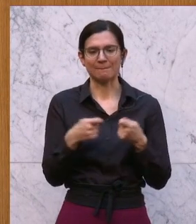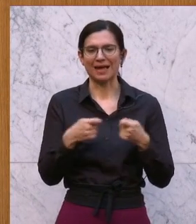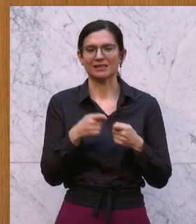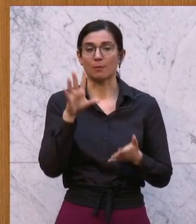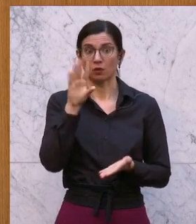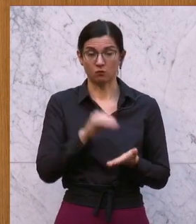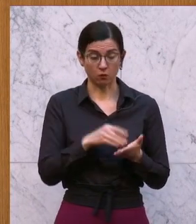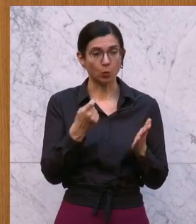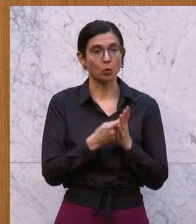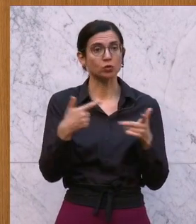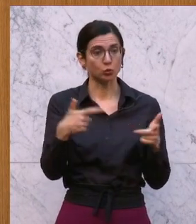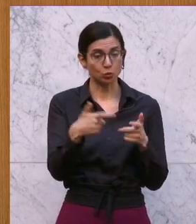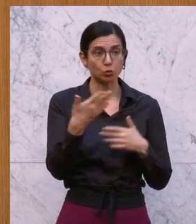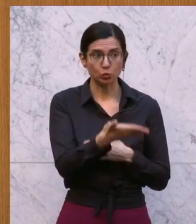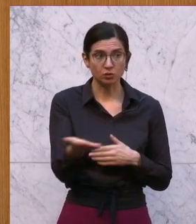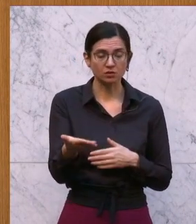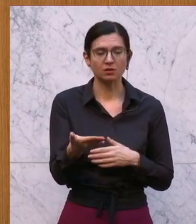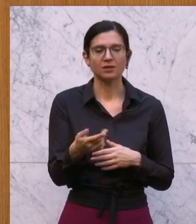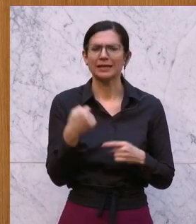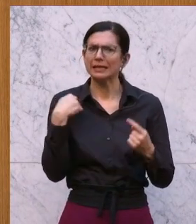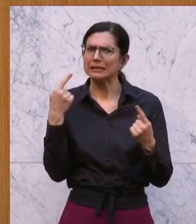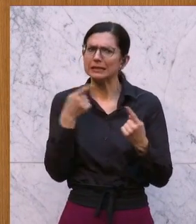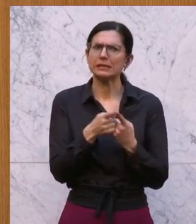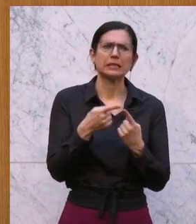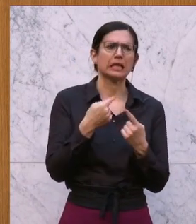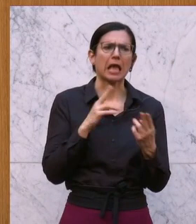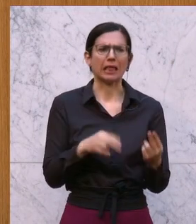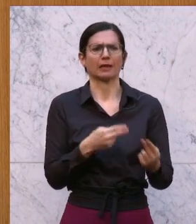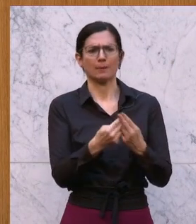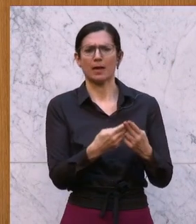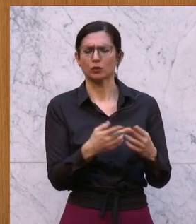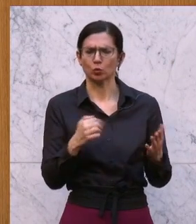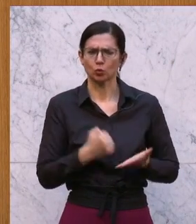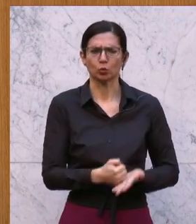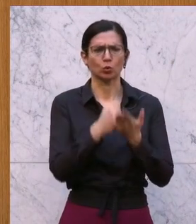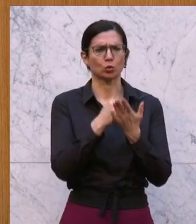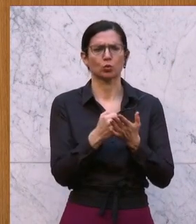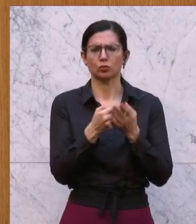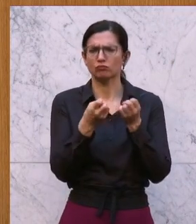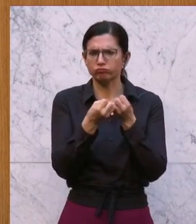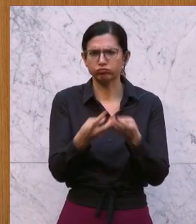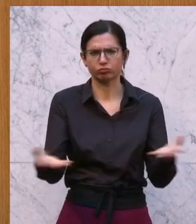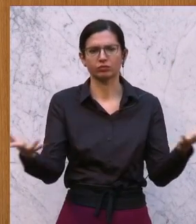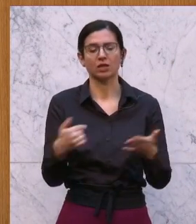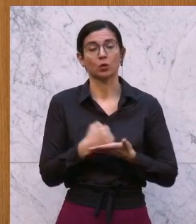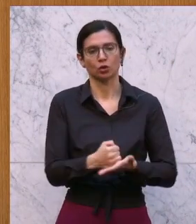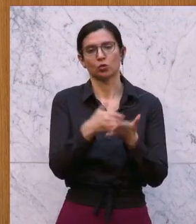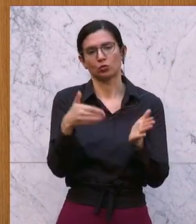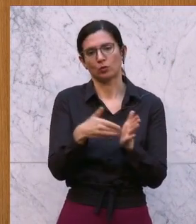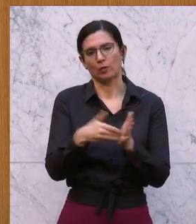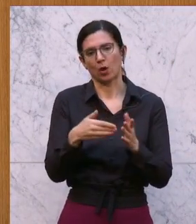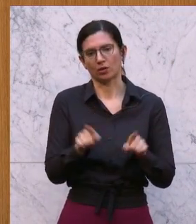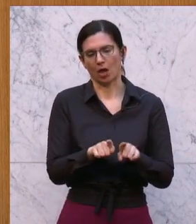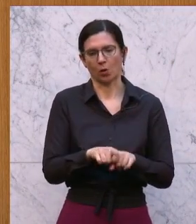Wohnkostenzuschusses, der wirkt auch wirklich zielgerichtet und unterstützt die breite Masse, die die Unterstützung in Österreich brauchen.